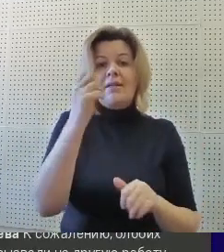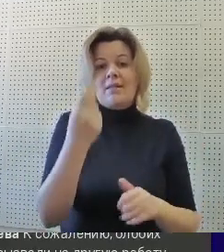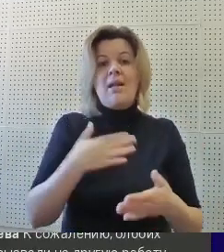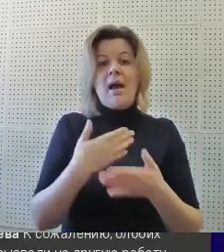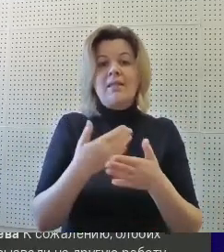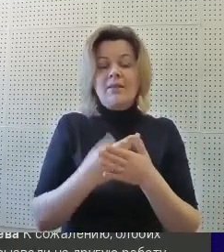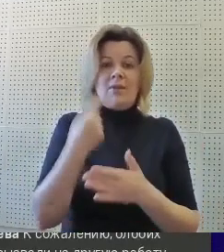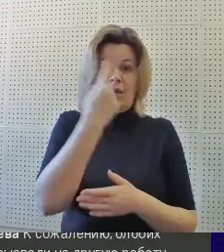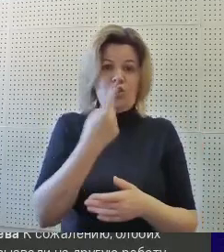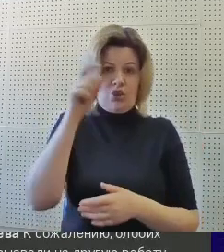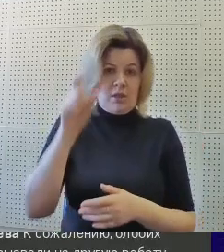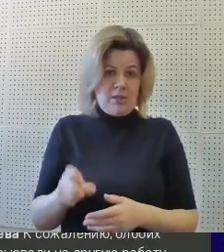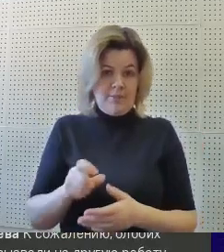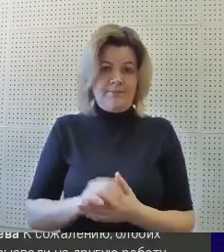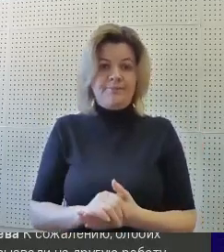-активной личности.